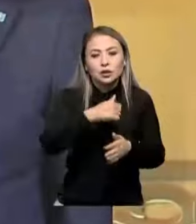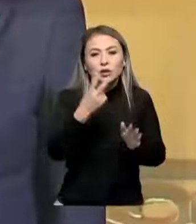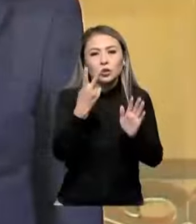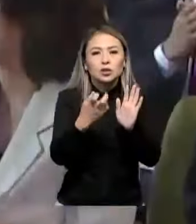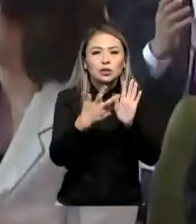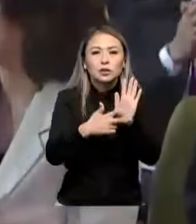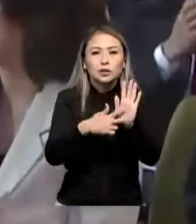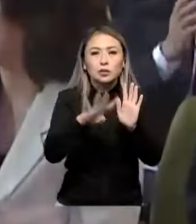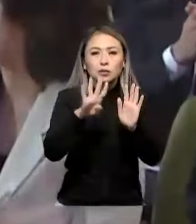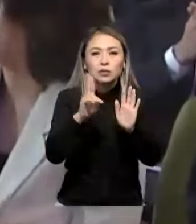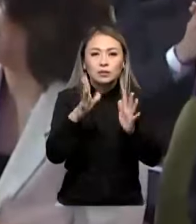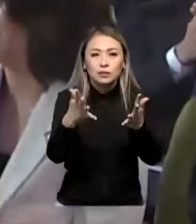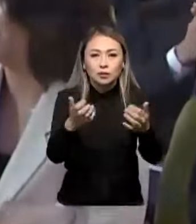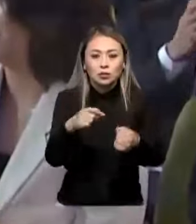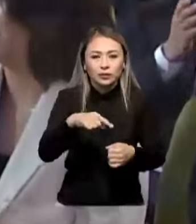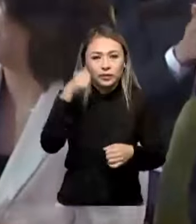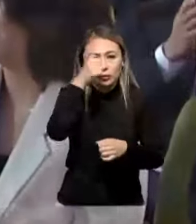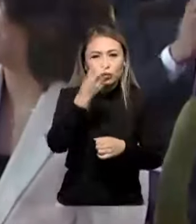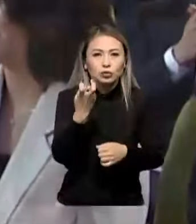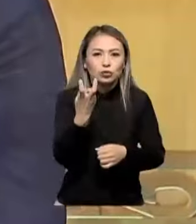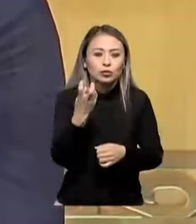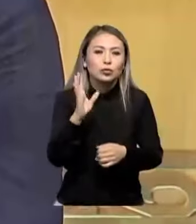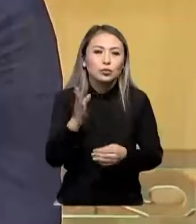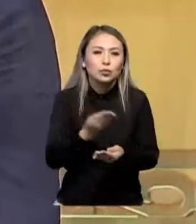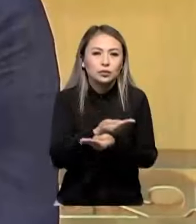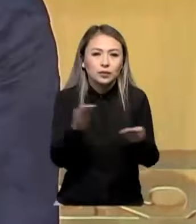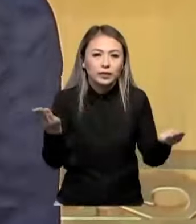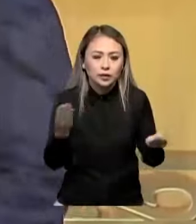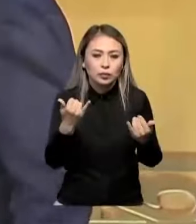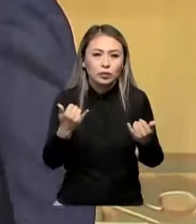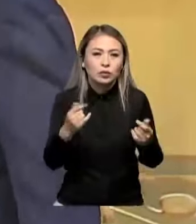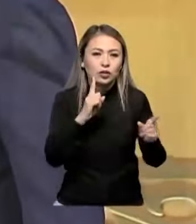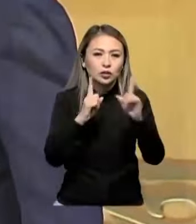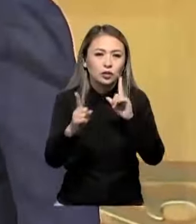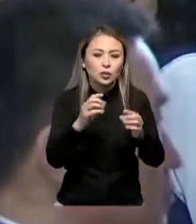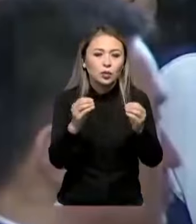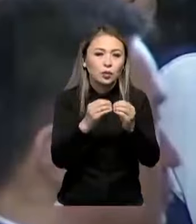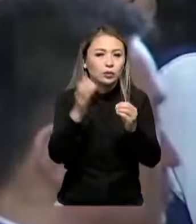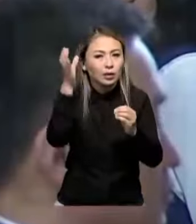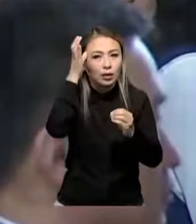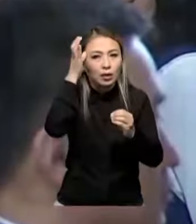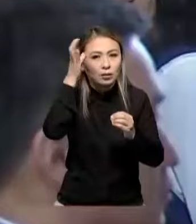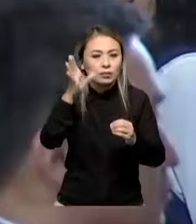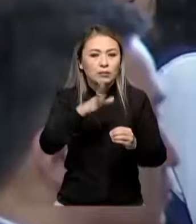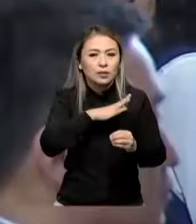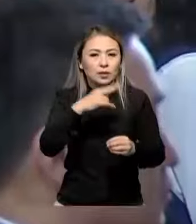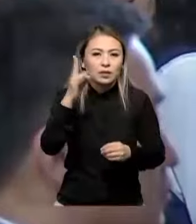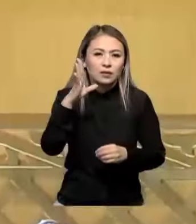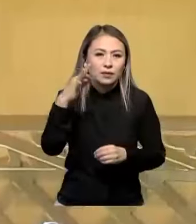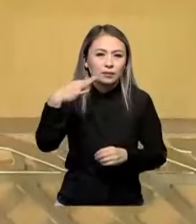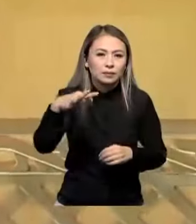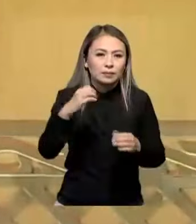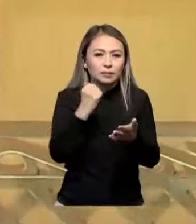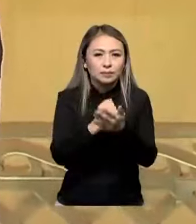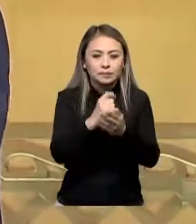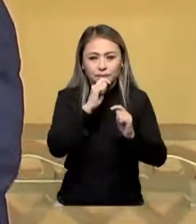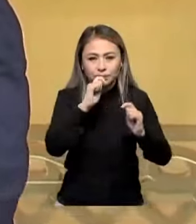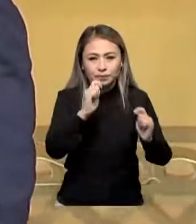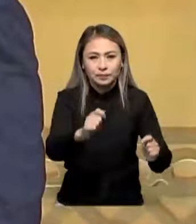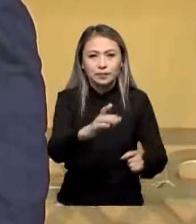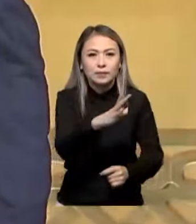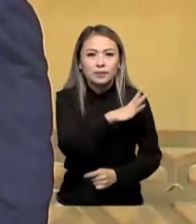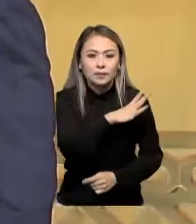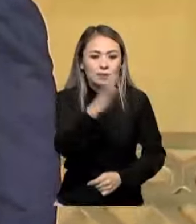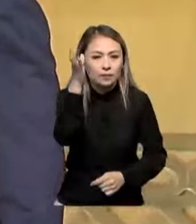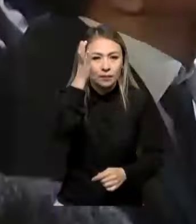баспан алса, бұйыл тағы 200-і қонстойын тойлайды. Бүгінгі жиында 10 жас қалым президент қолынан пәтер сертификатын алып отыр. Мемлекет